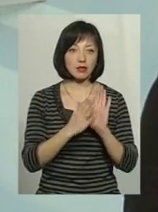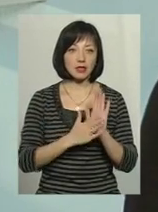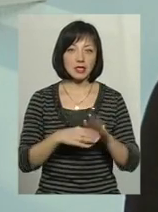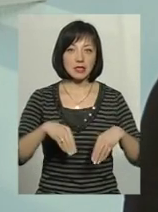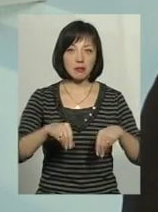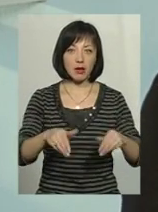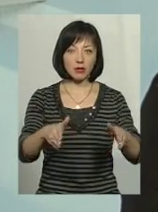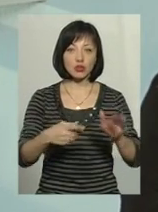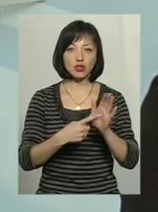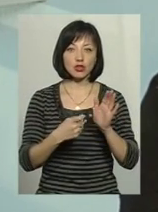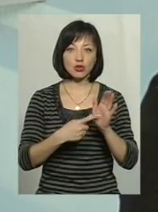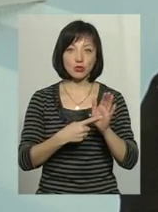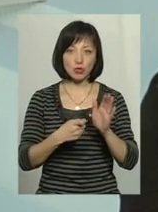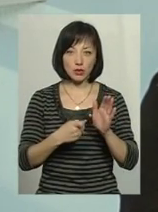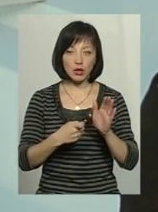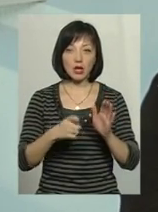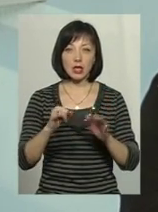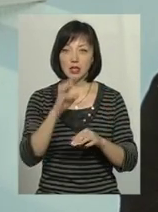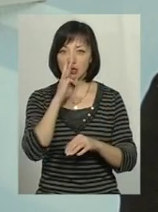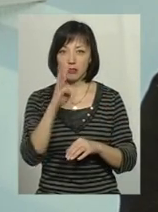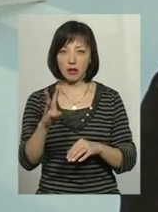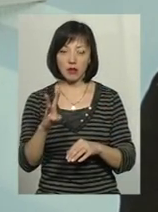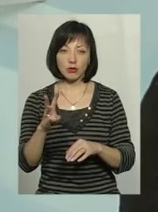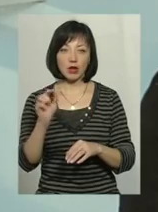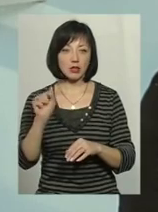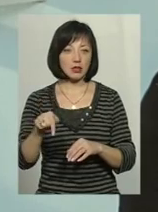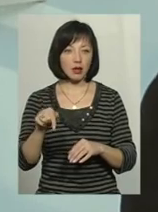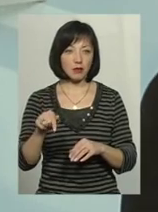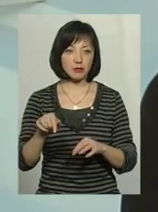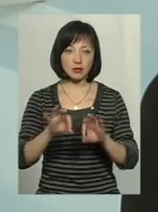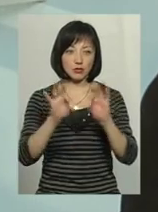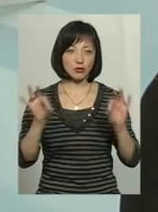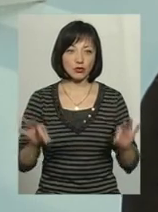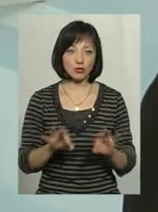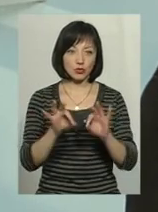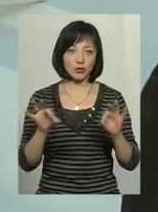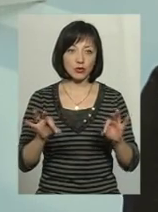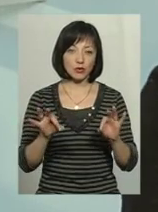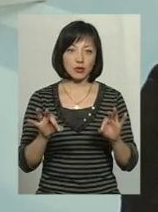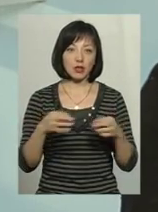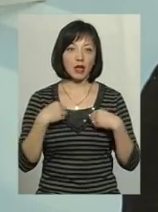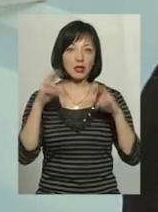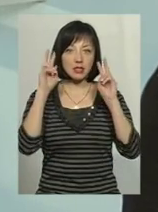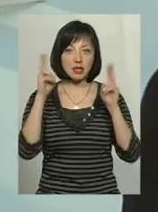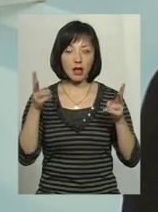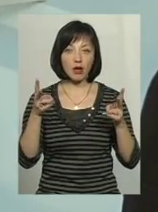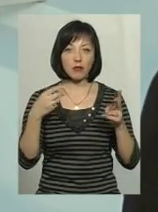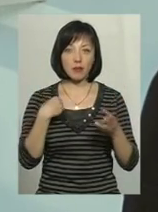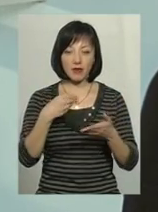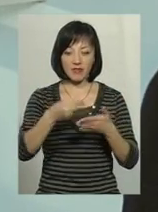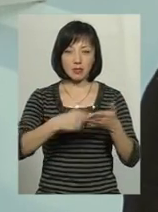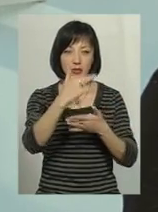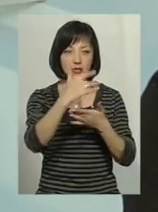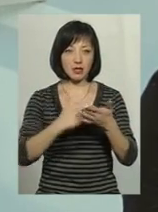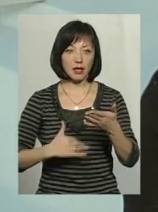земельну ділянку, 600 квадратних метрів і заробітну плату. Тобто там не... Я не знаю, ми брали виписки з